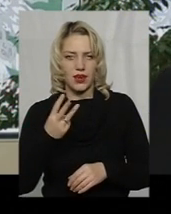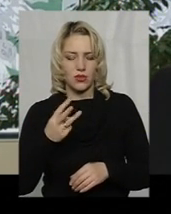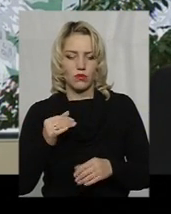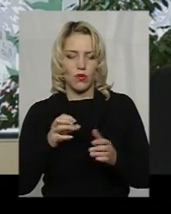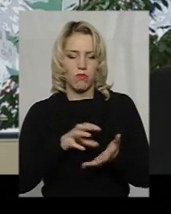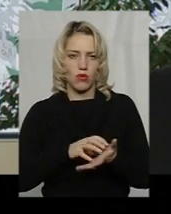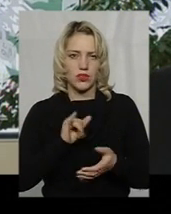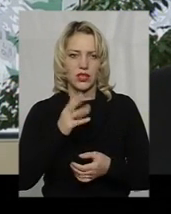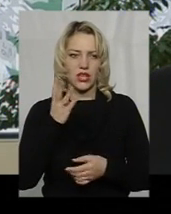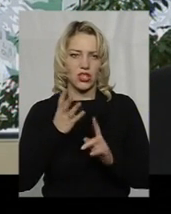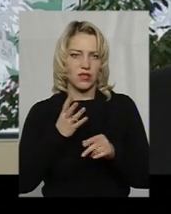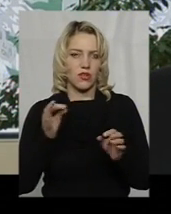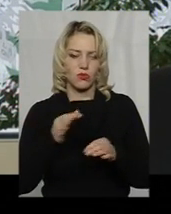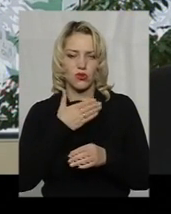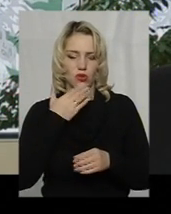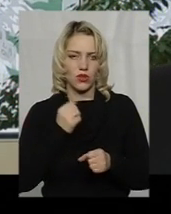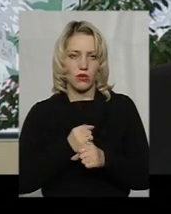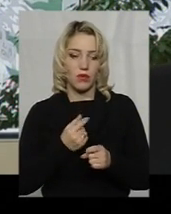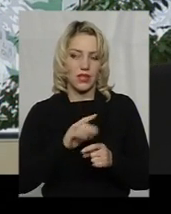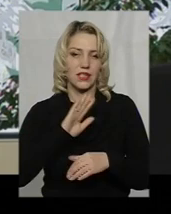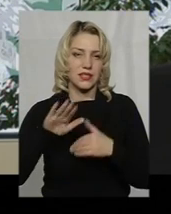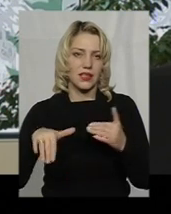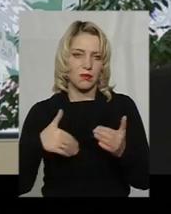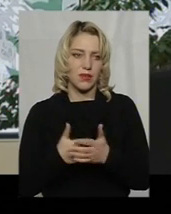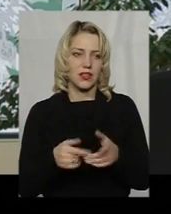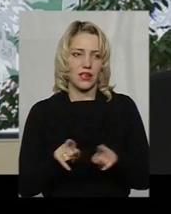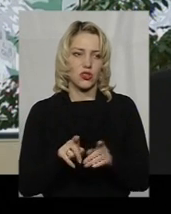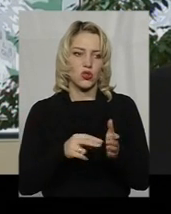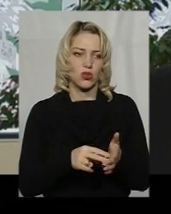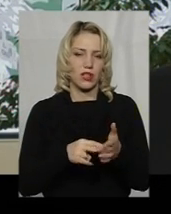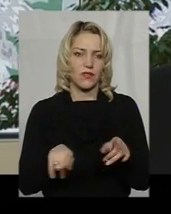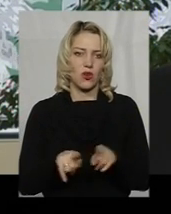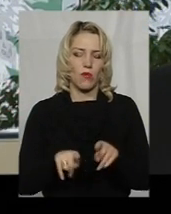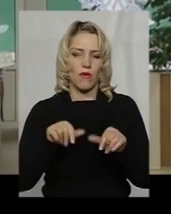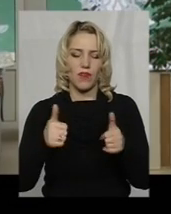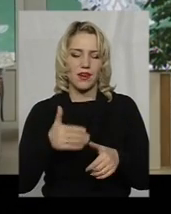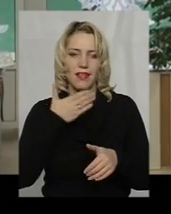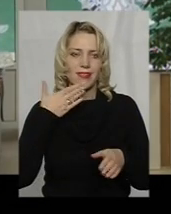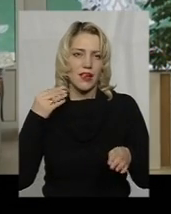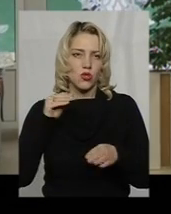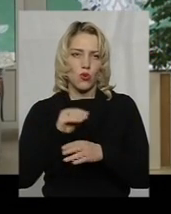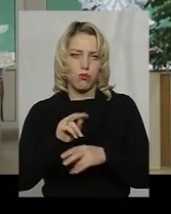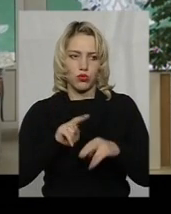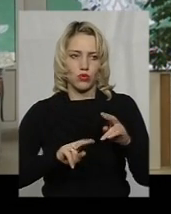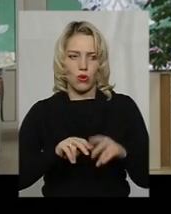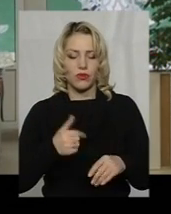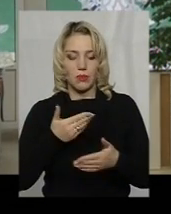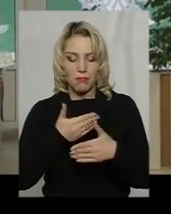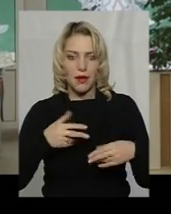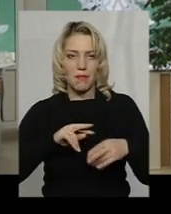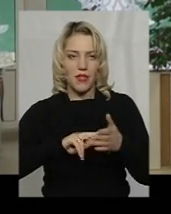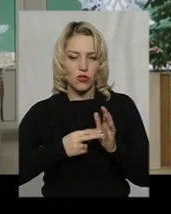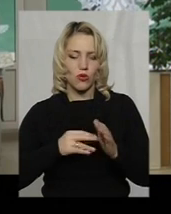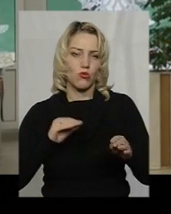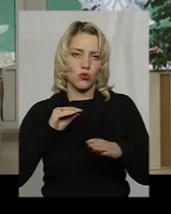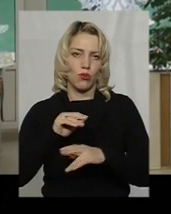четвертому ми нічого не робили. З тих пір вони стоять в такому вигляді, недобудовані. Ми плануємо їх добудувати в тих